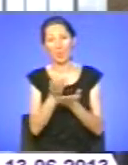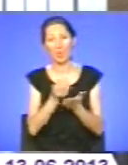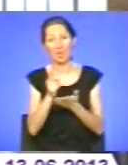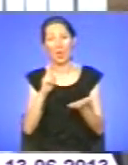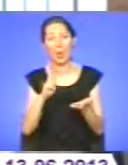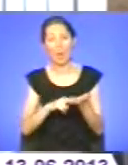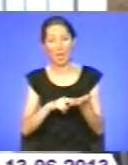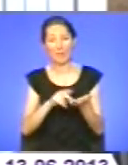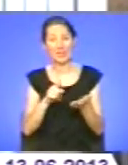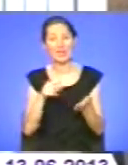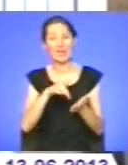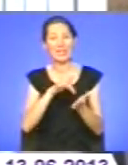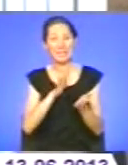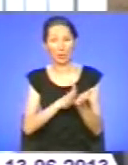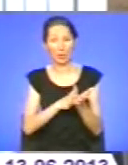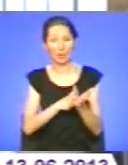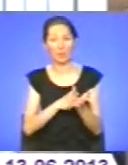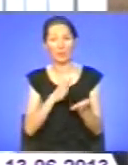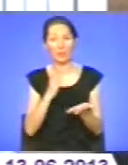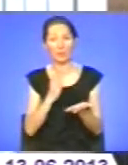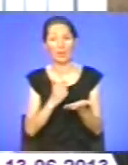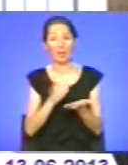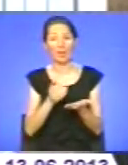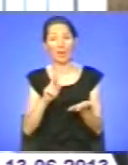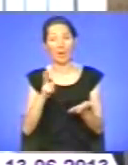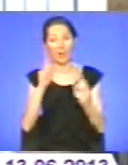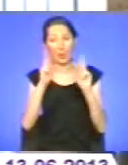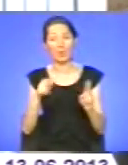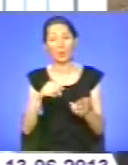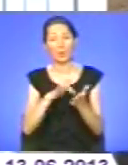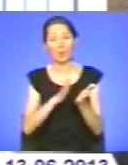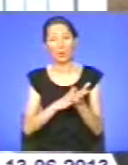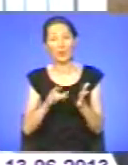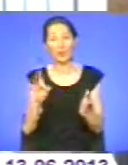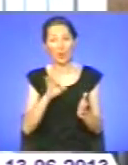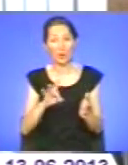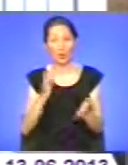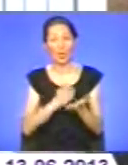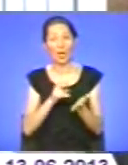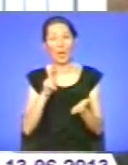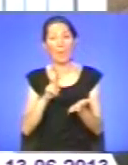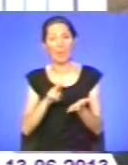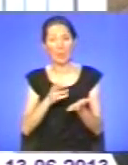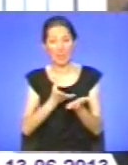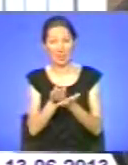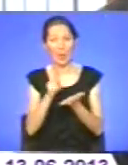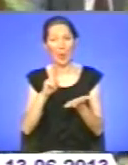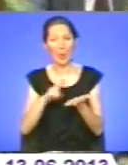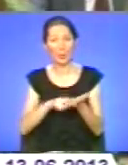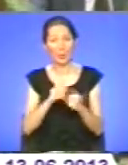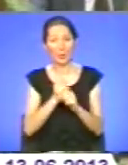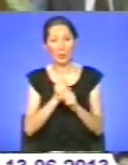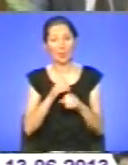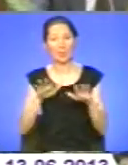Там, де вони зареєстровані, вони, як правило, зареєстровані на відповідних районах. І там вони є платниками податків, вони працюють на відповідній місцеві бюджети.